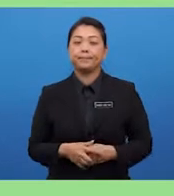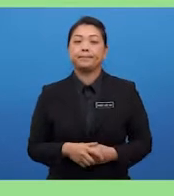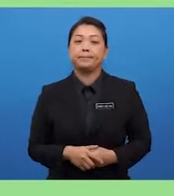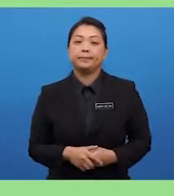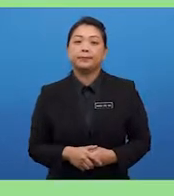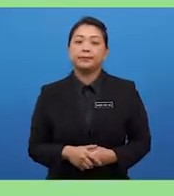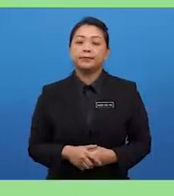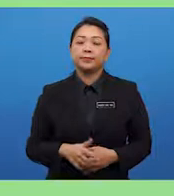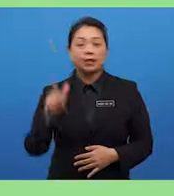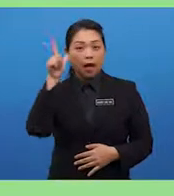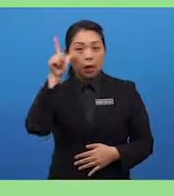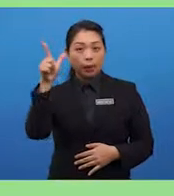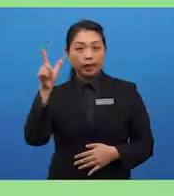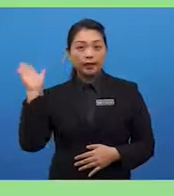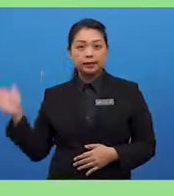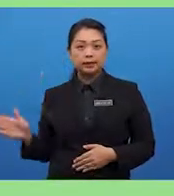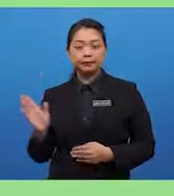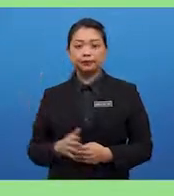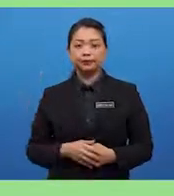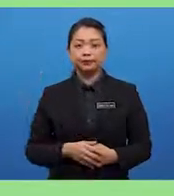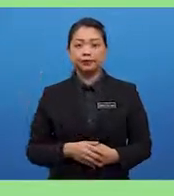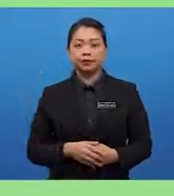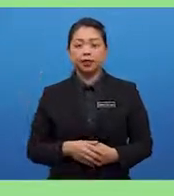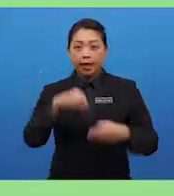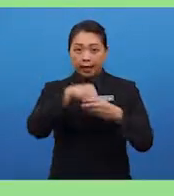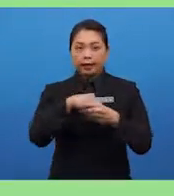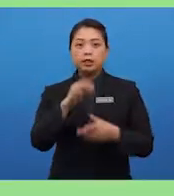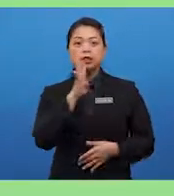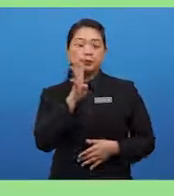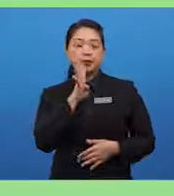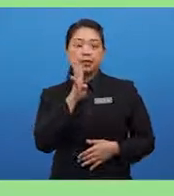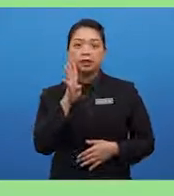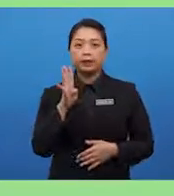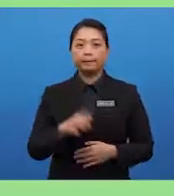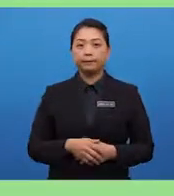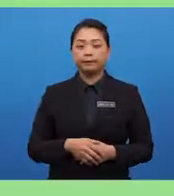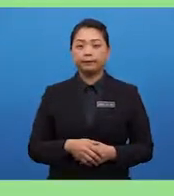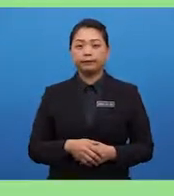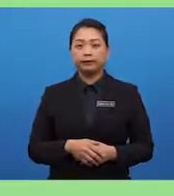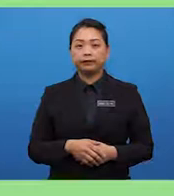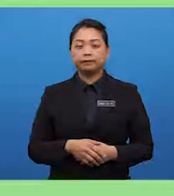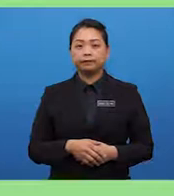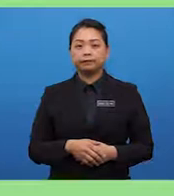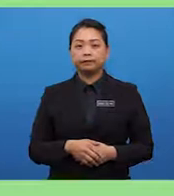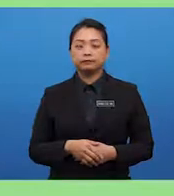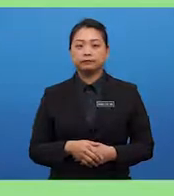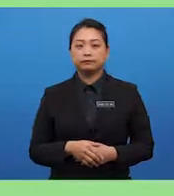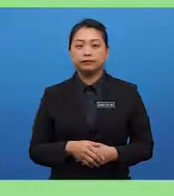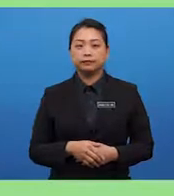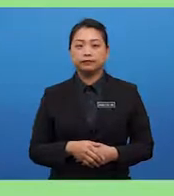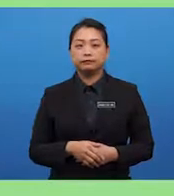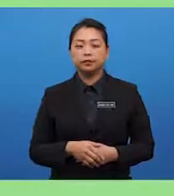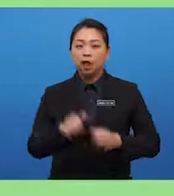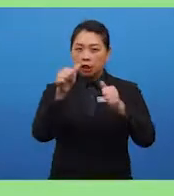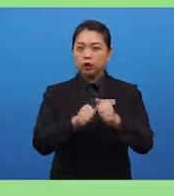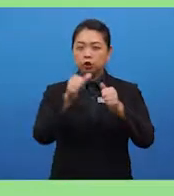look at visual 2. In this speaking exam, as you would have known by now, each